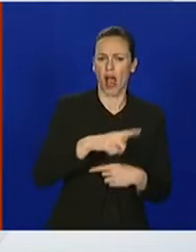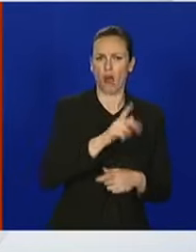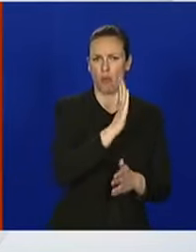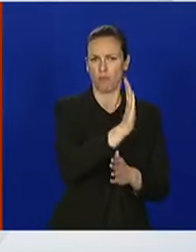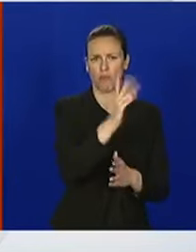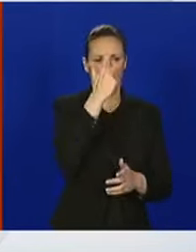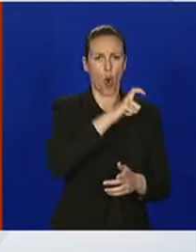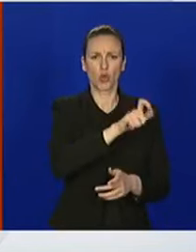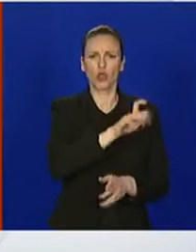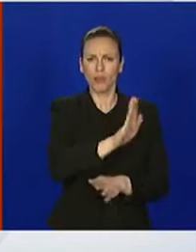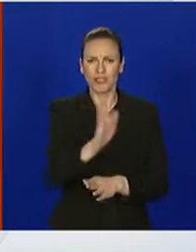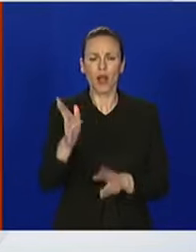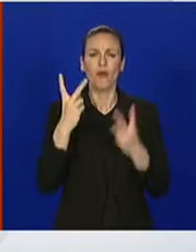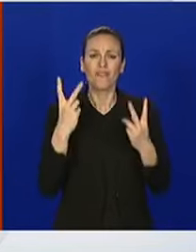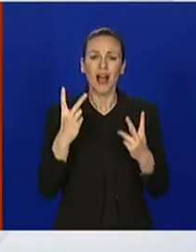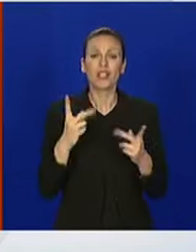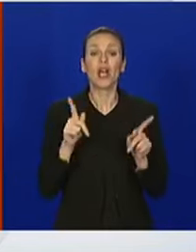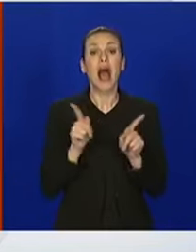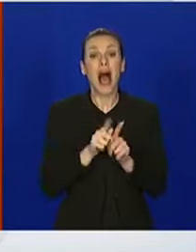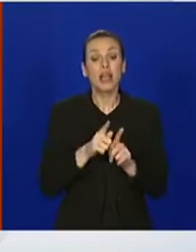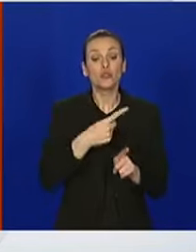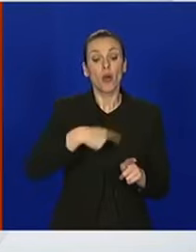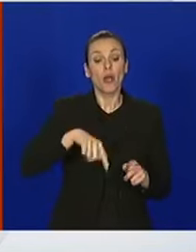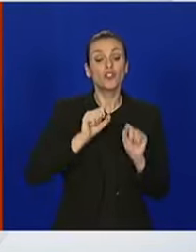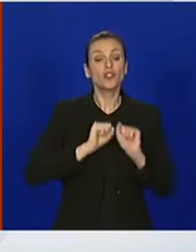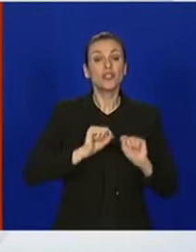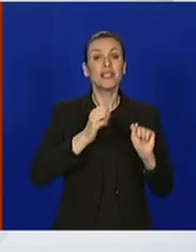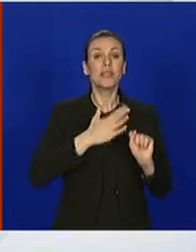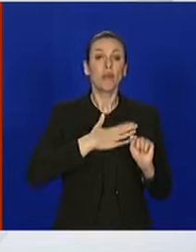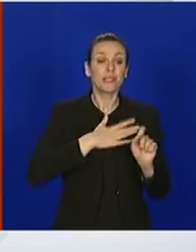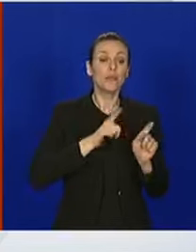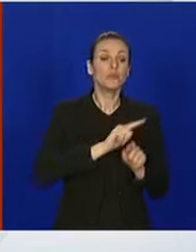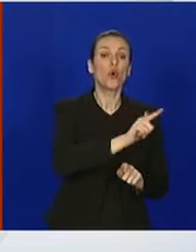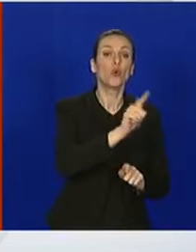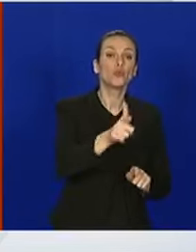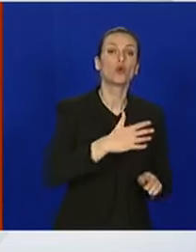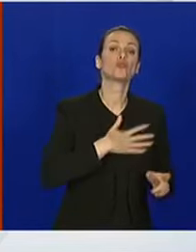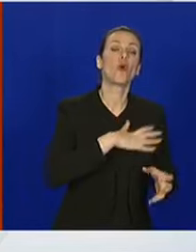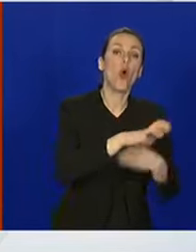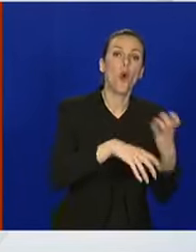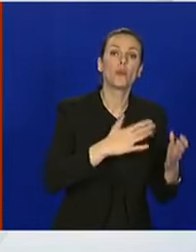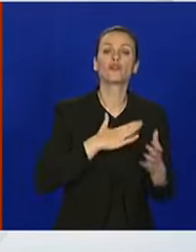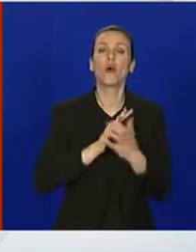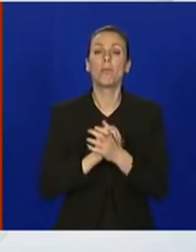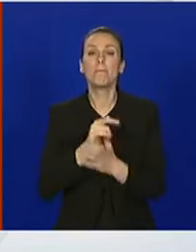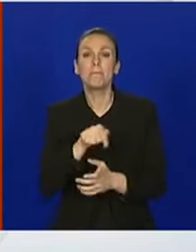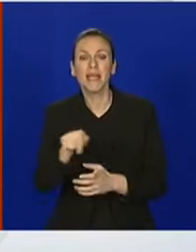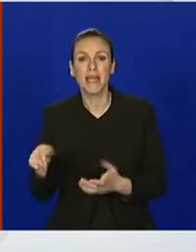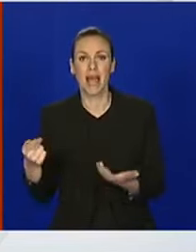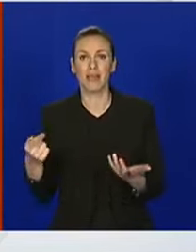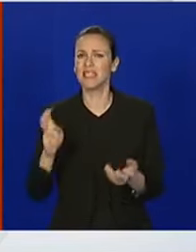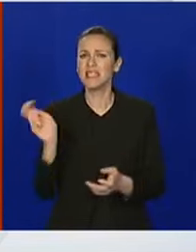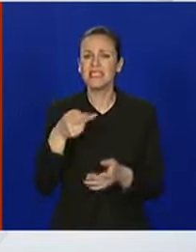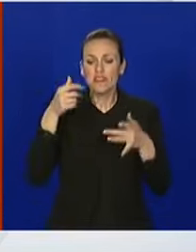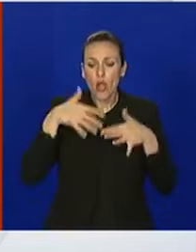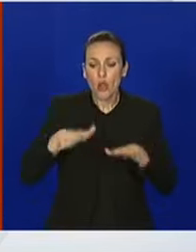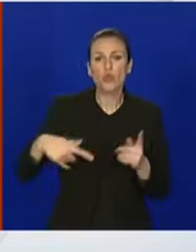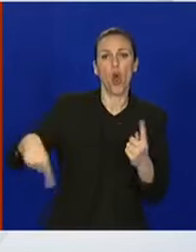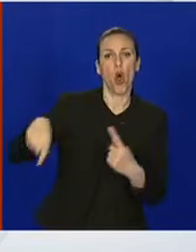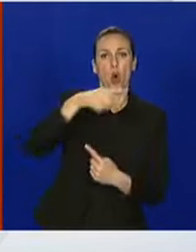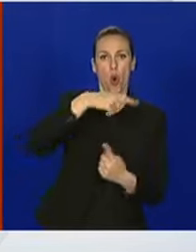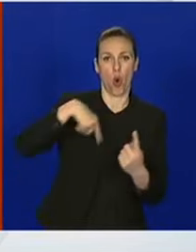a na taj način štitimo svakog onog do sebe, svoju obitelj, svoje prijatelje, sve ljude oko nas.